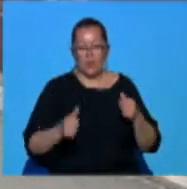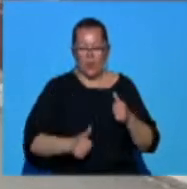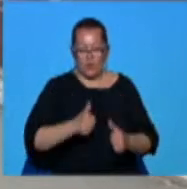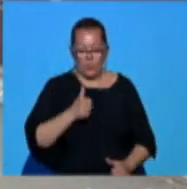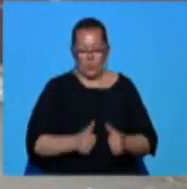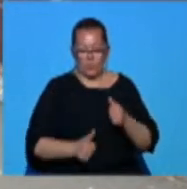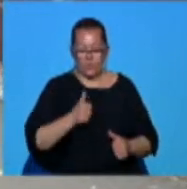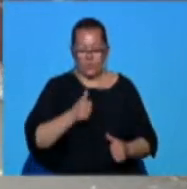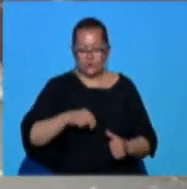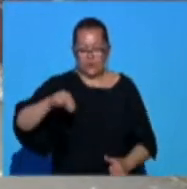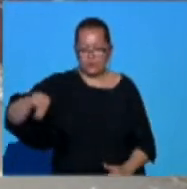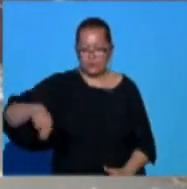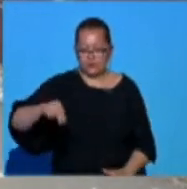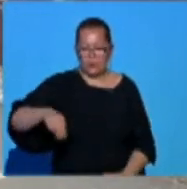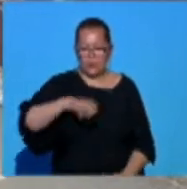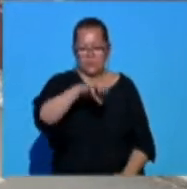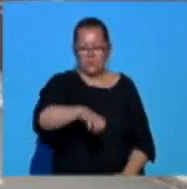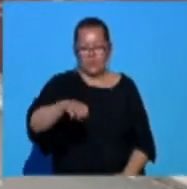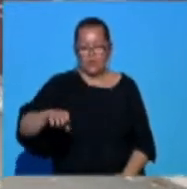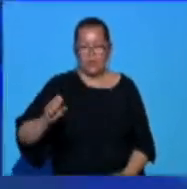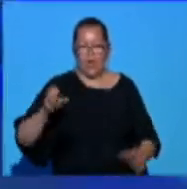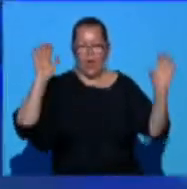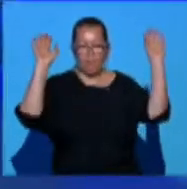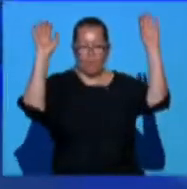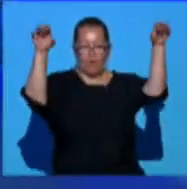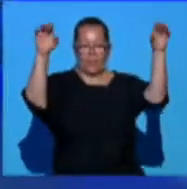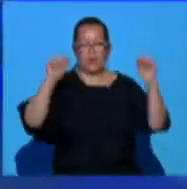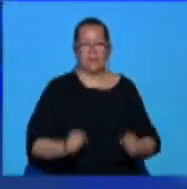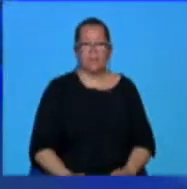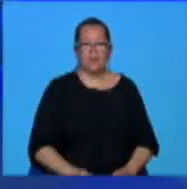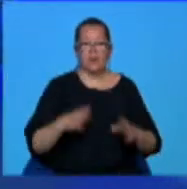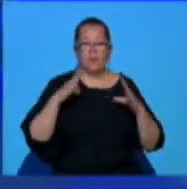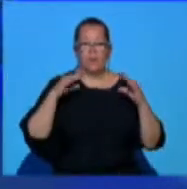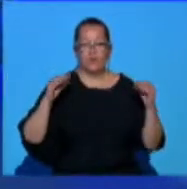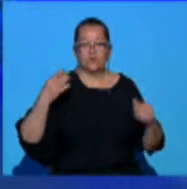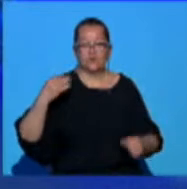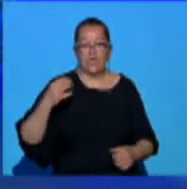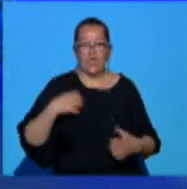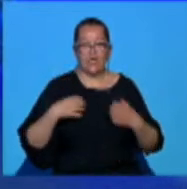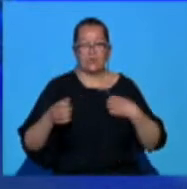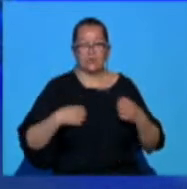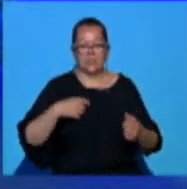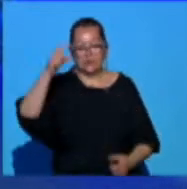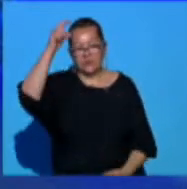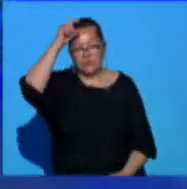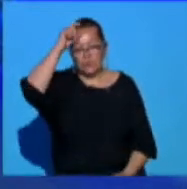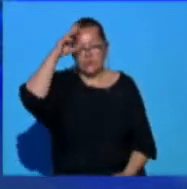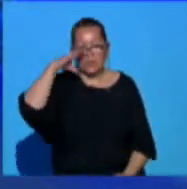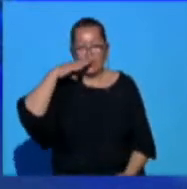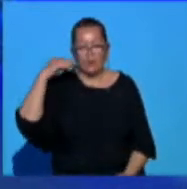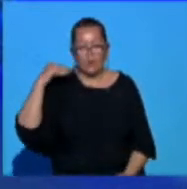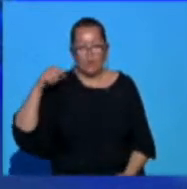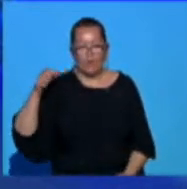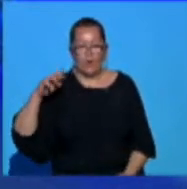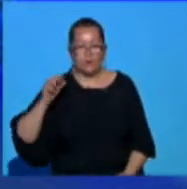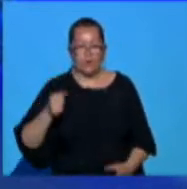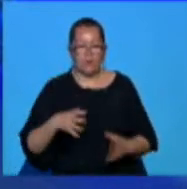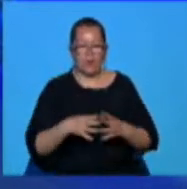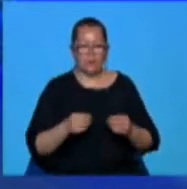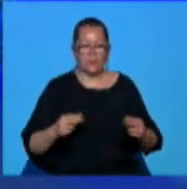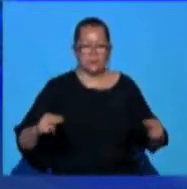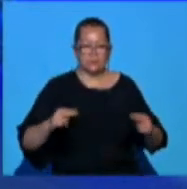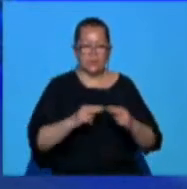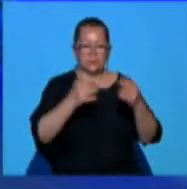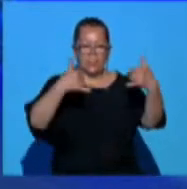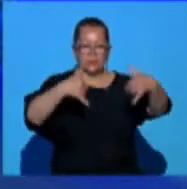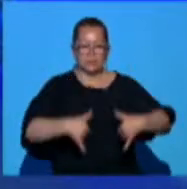concursurile județene și zonale de volei. 10 artiști din Turcia, Italia, Bulgaria, Republica Moldova și România s